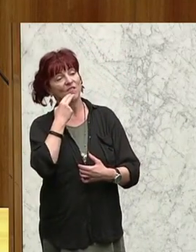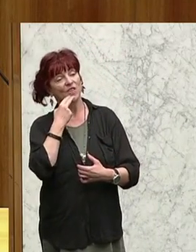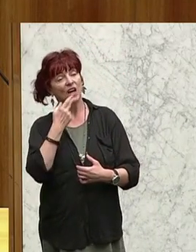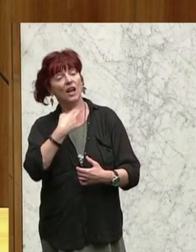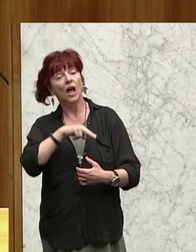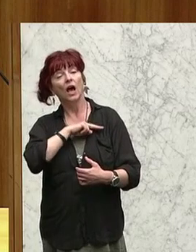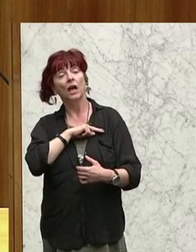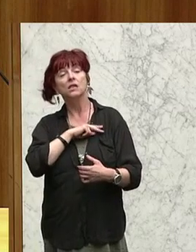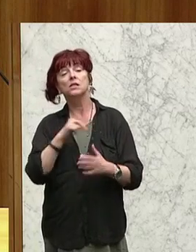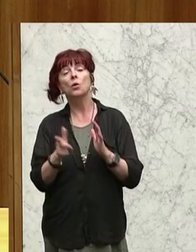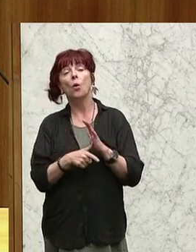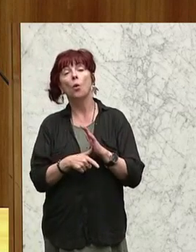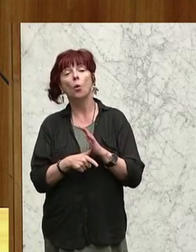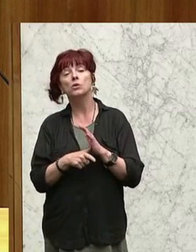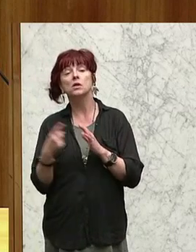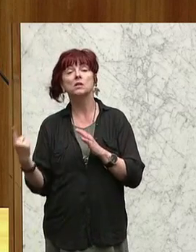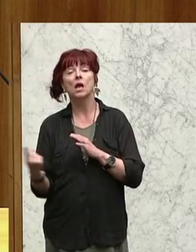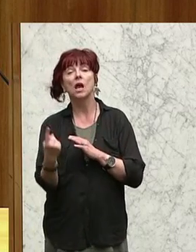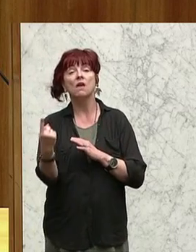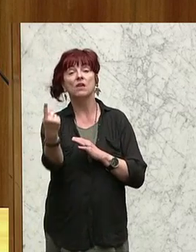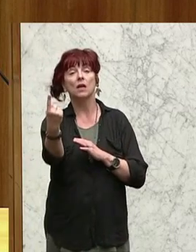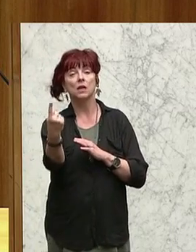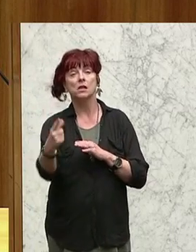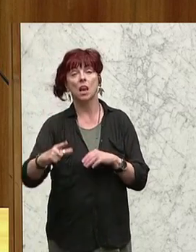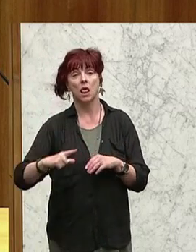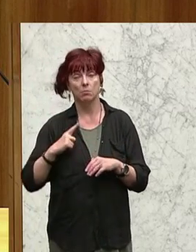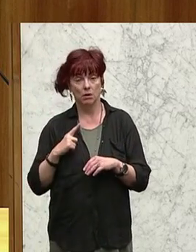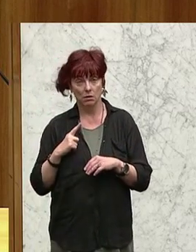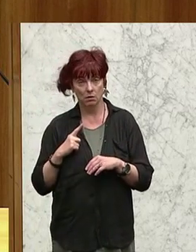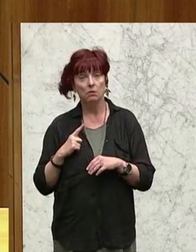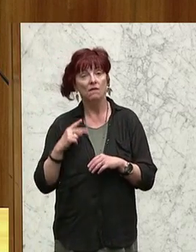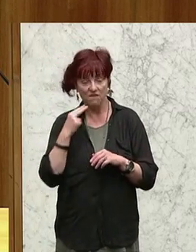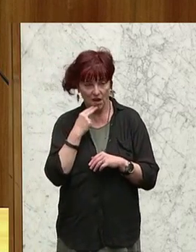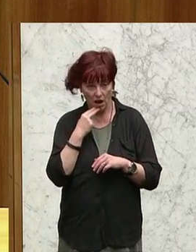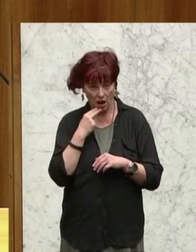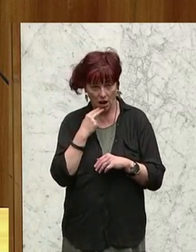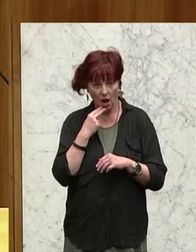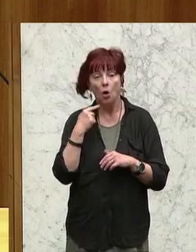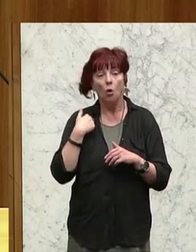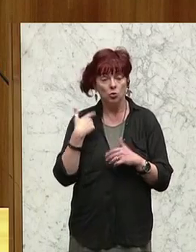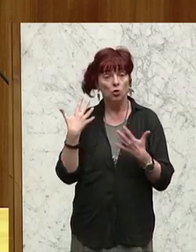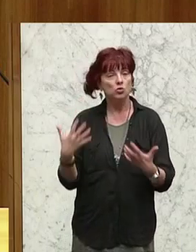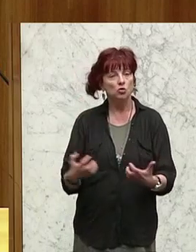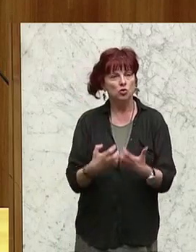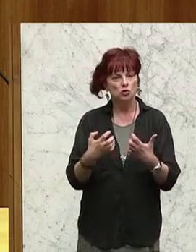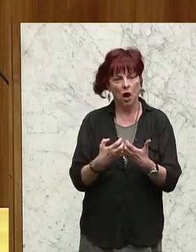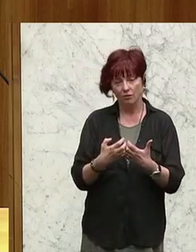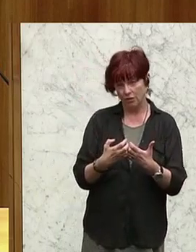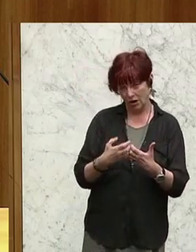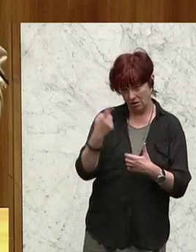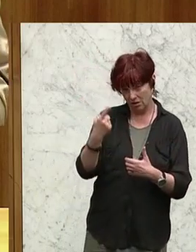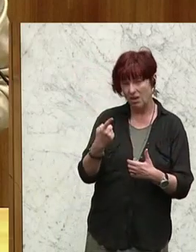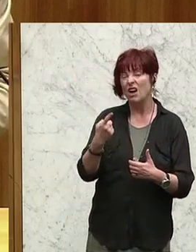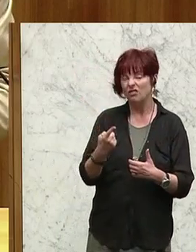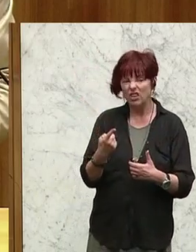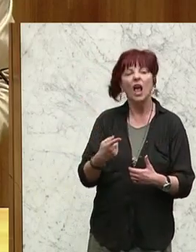ewigen Lebens und schaffen eines, in dem die Lebenden die Toten beneiden. Helmut A. Gansterer im Trend.